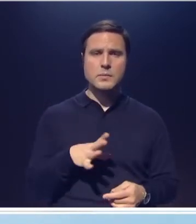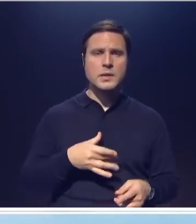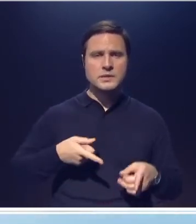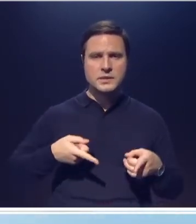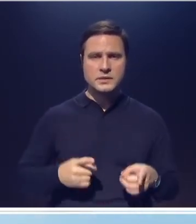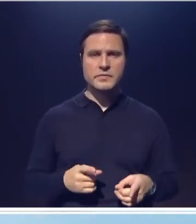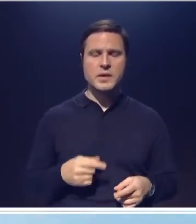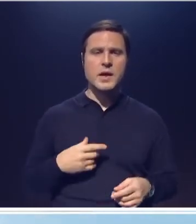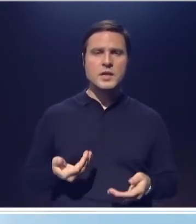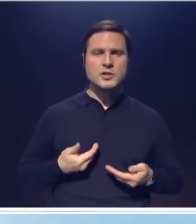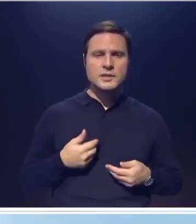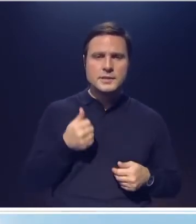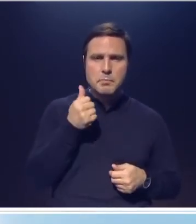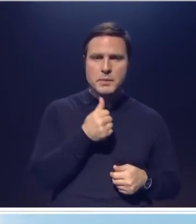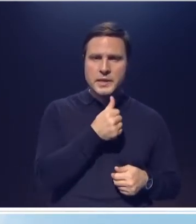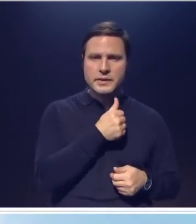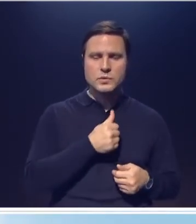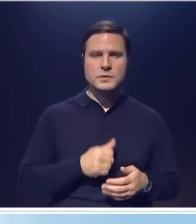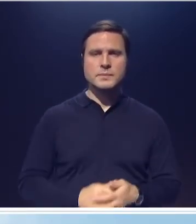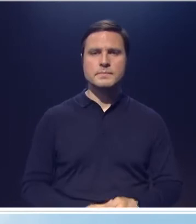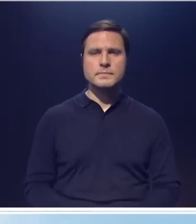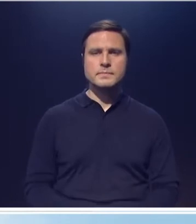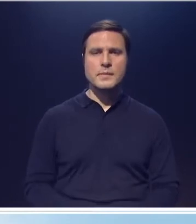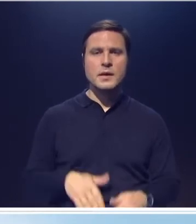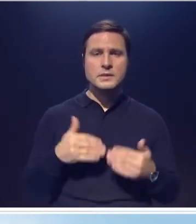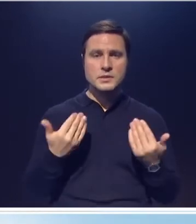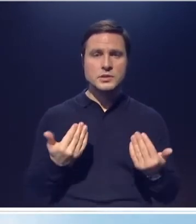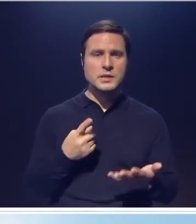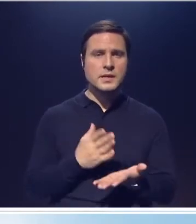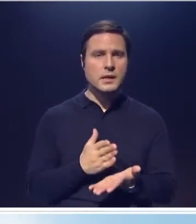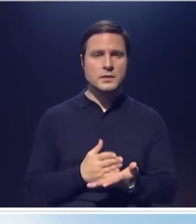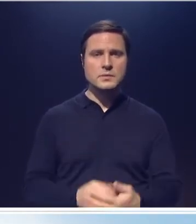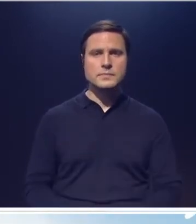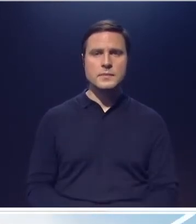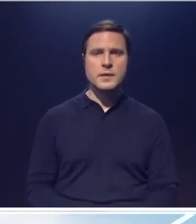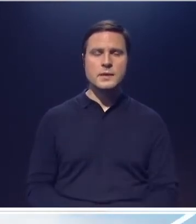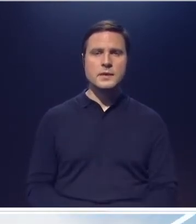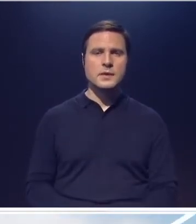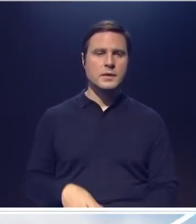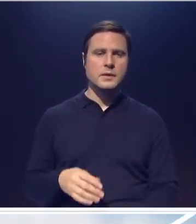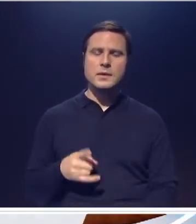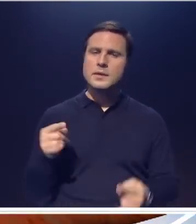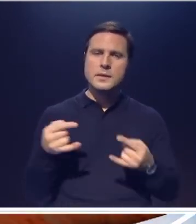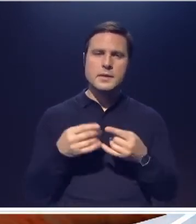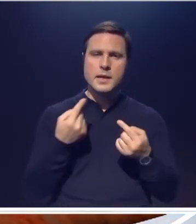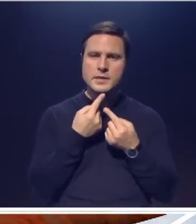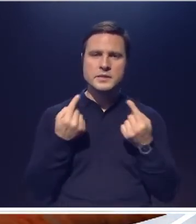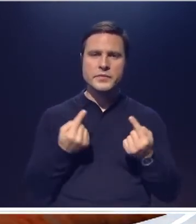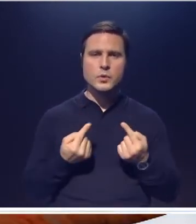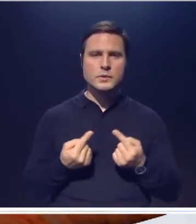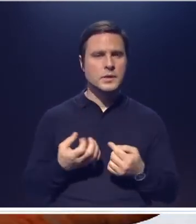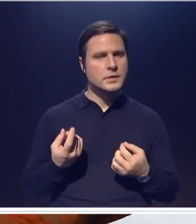жизнь под плинтусом. Сейчас оказались телезвезд. Это совершенно другое.